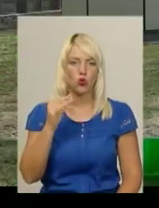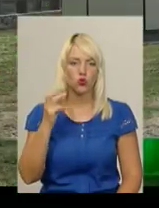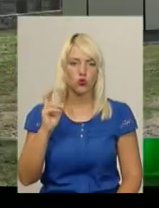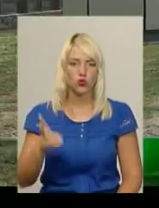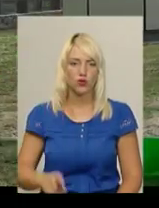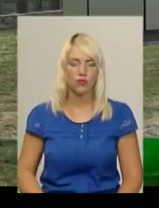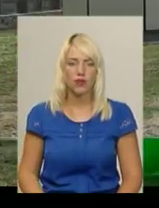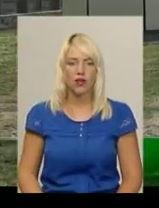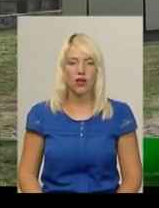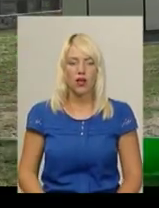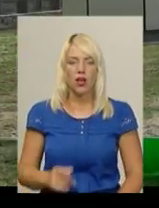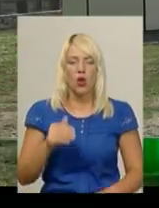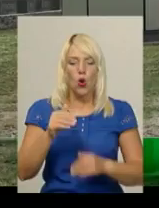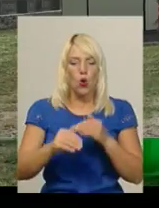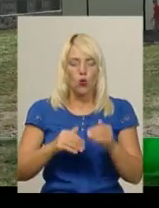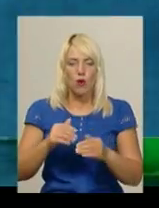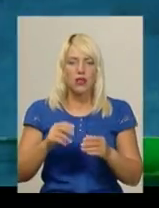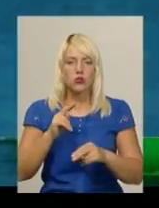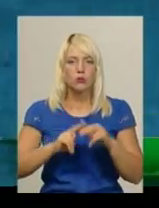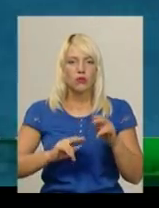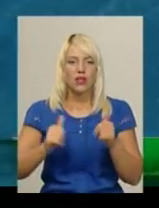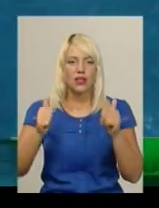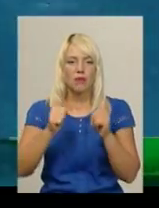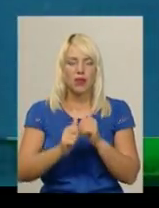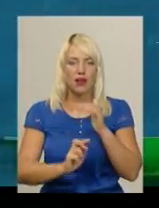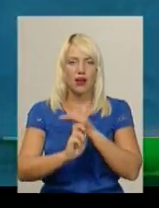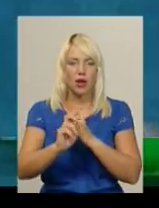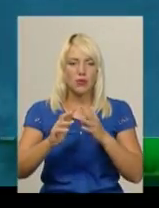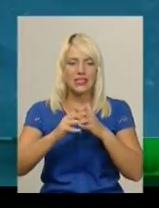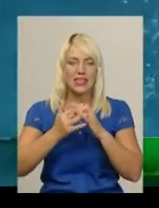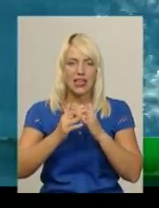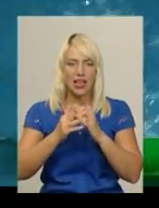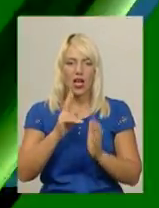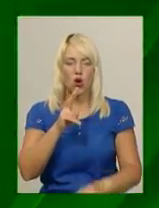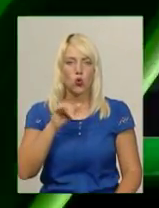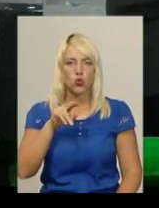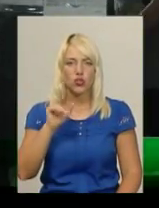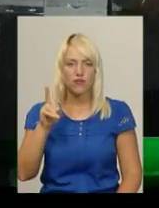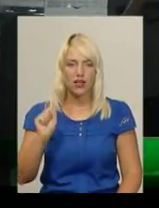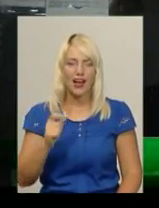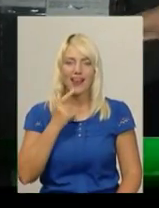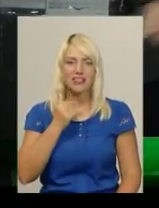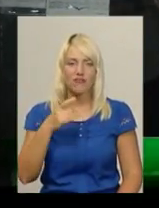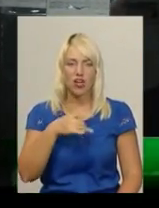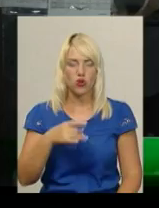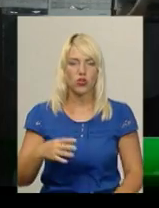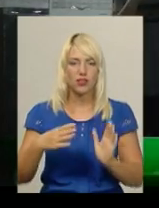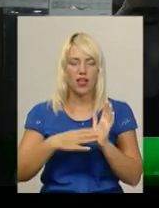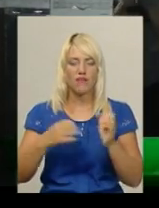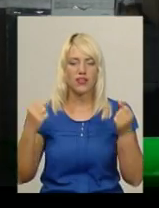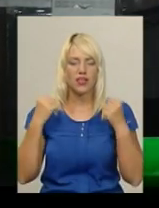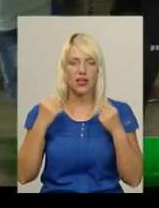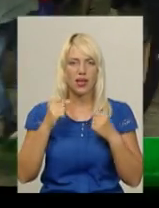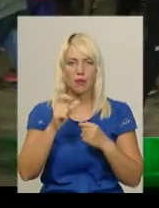Купальню збудували біля давнього джерела поблизу храму села Ключівка Красильського району. Девять хмельничан виступлять на